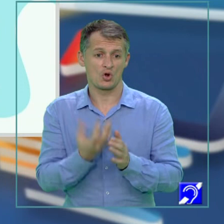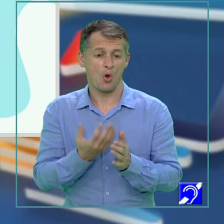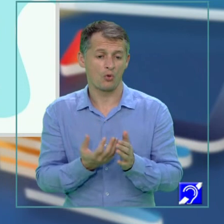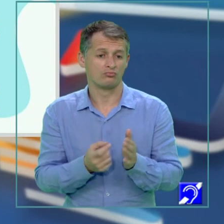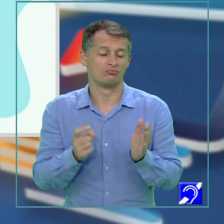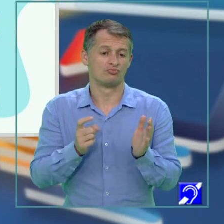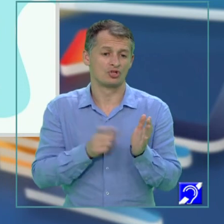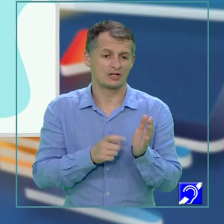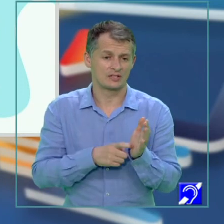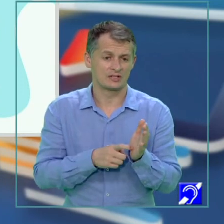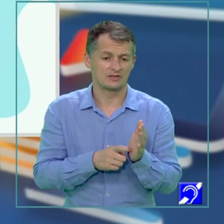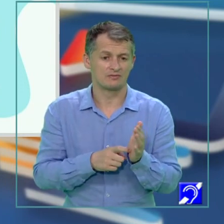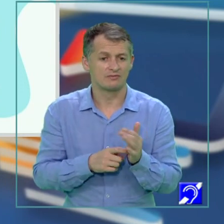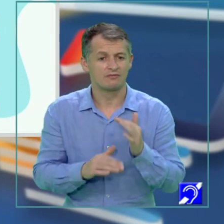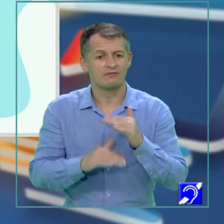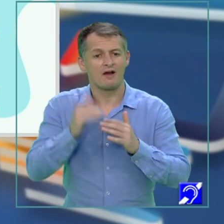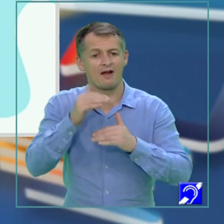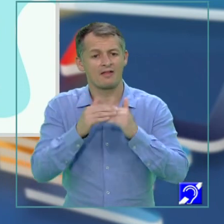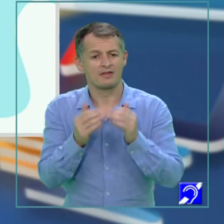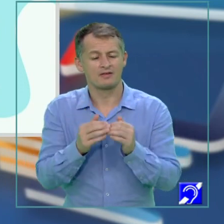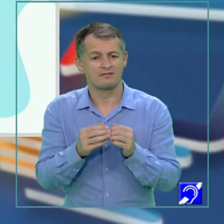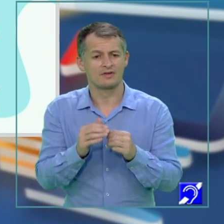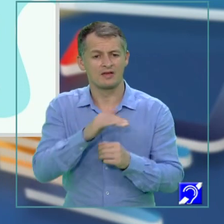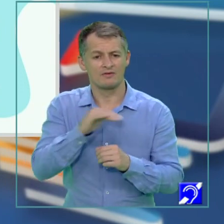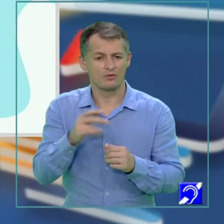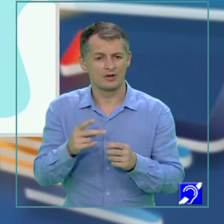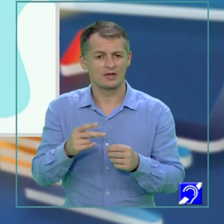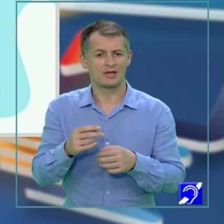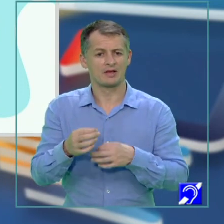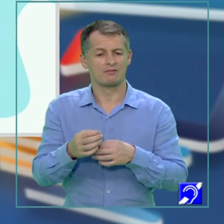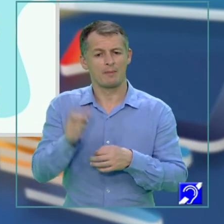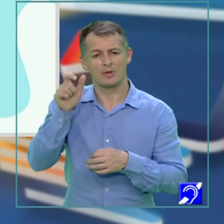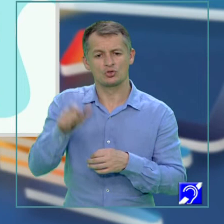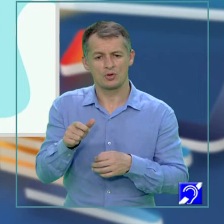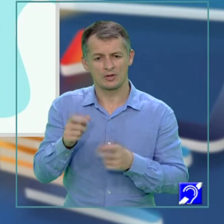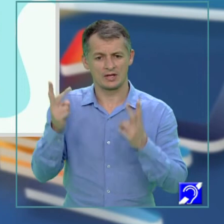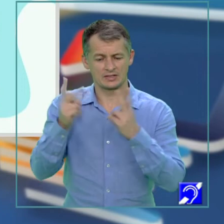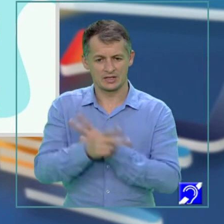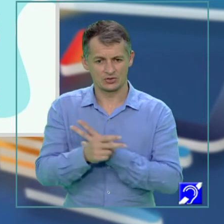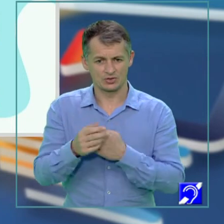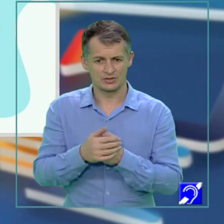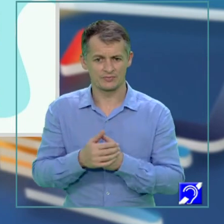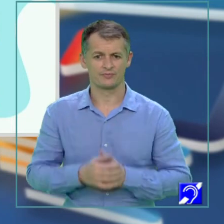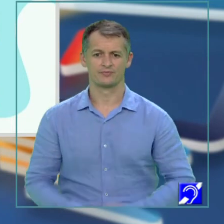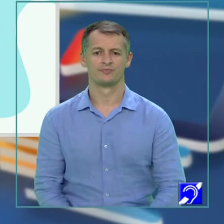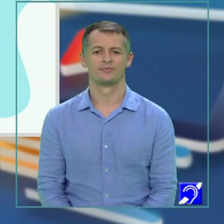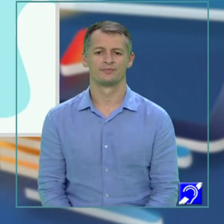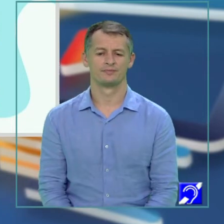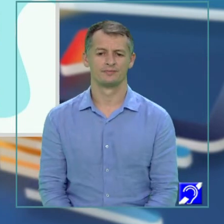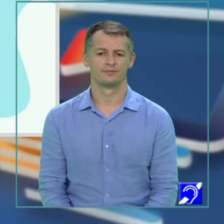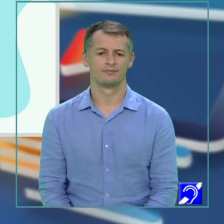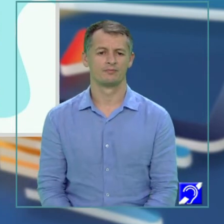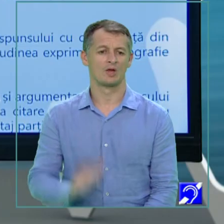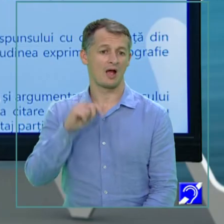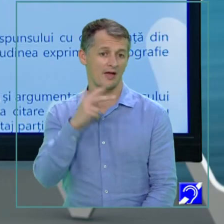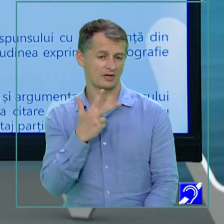nivelul expert al înțelegerii unui text în limba maternă. Este momentul să facem inferențe. Cerința